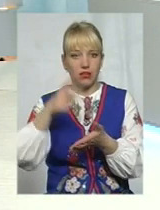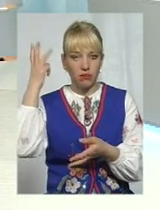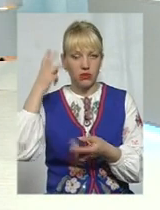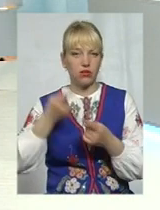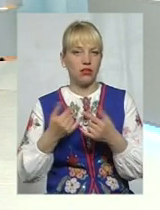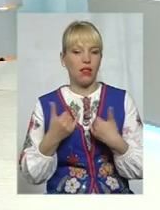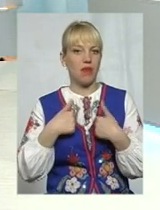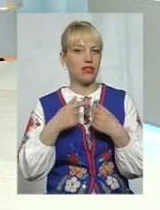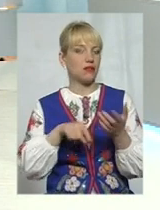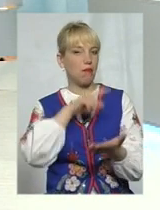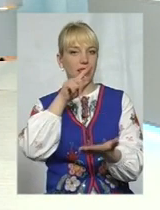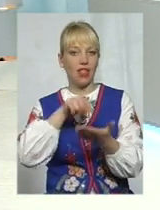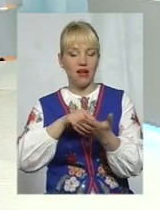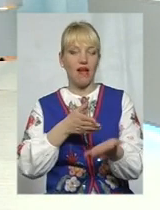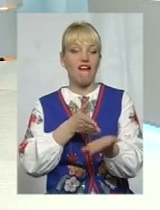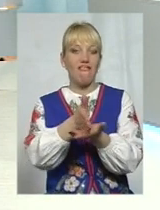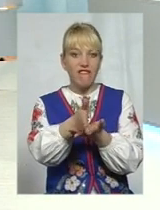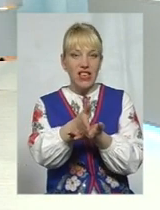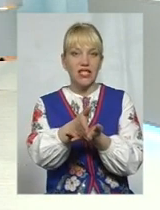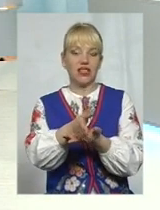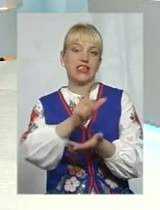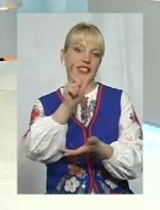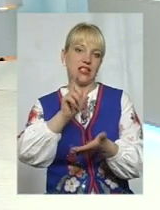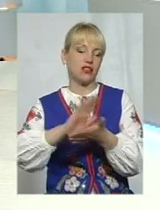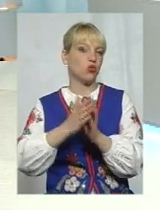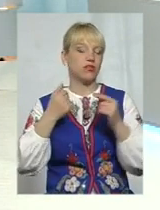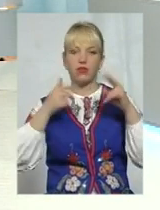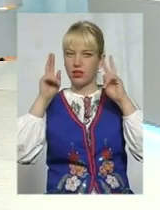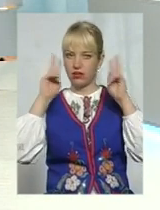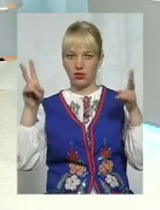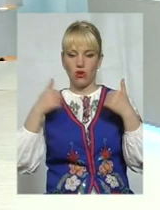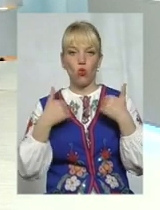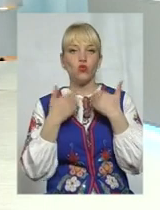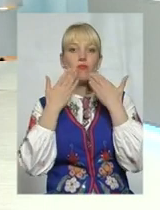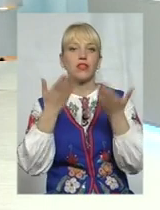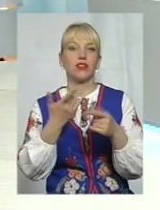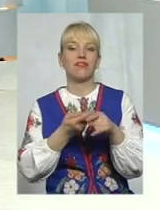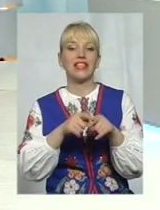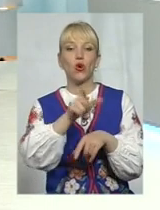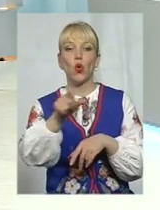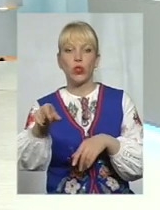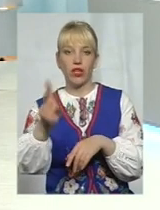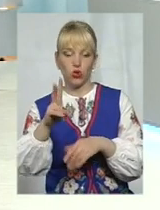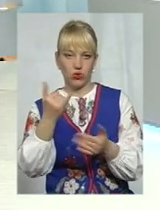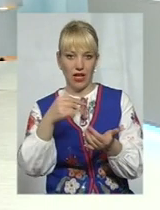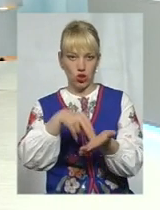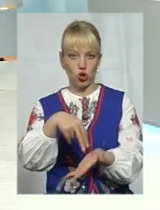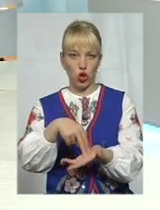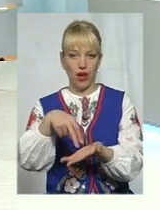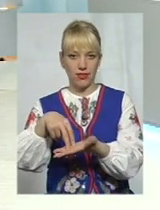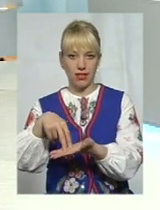дійсно питання. Вихід із ситуації? Я не знаю. Я хочу запитати у тих людей, які зараз стоять на